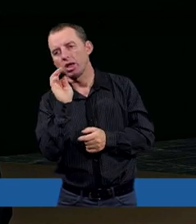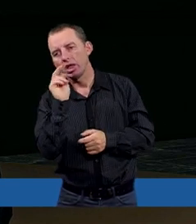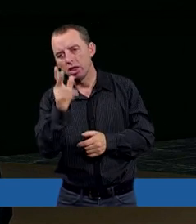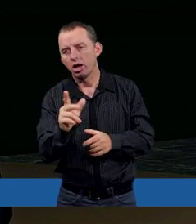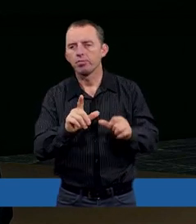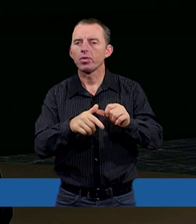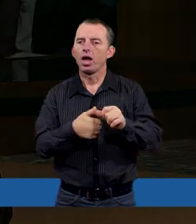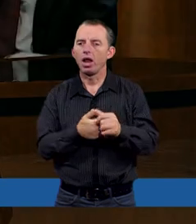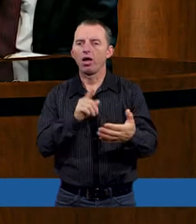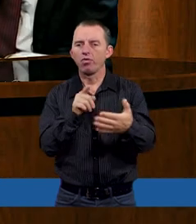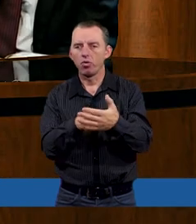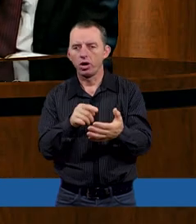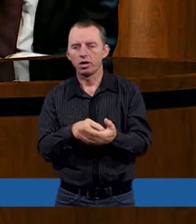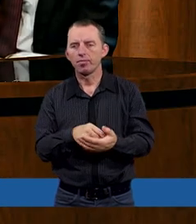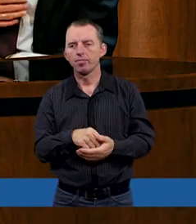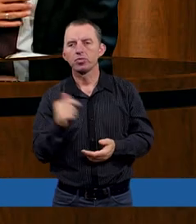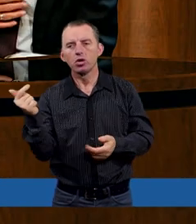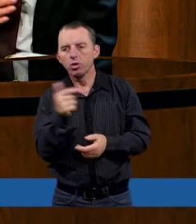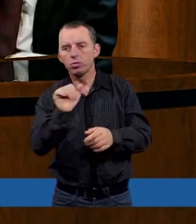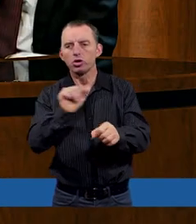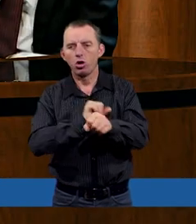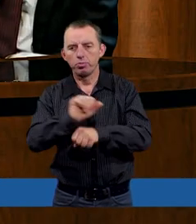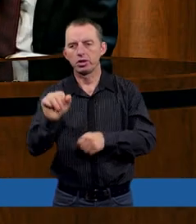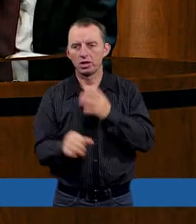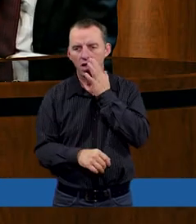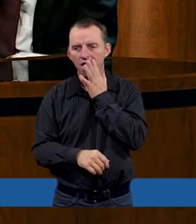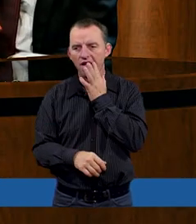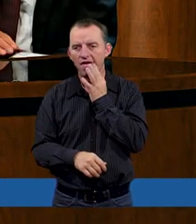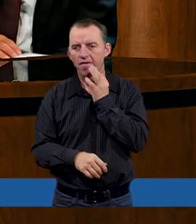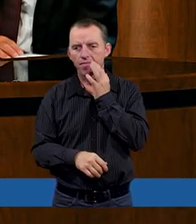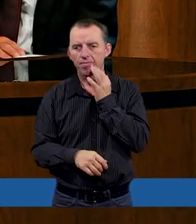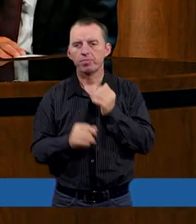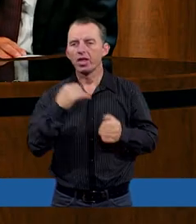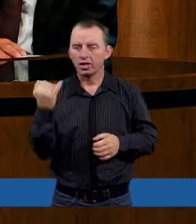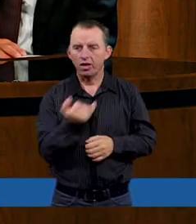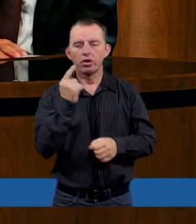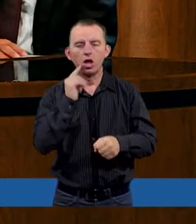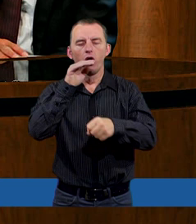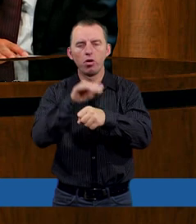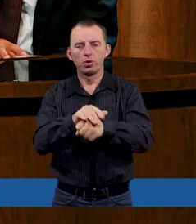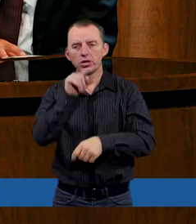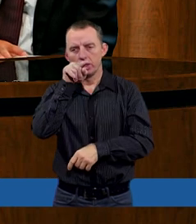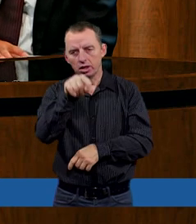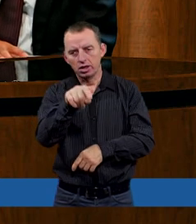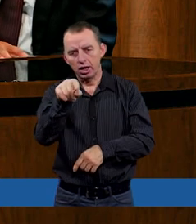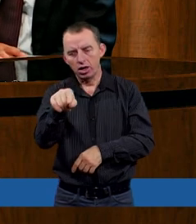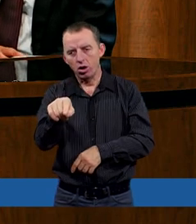Jakiś fałsz musiał w nim być. Czyli nie zawsze obietnica tej